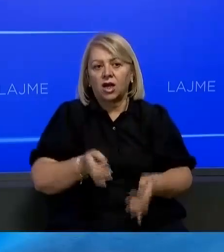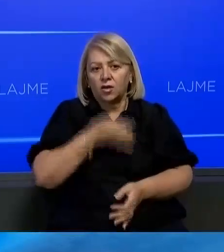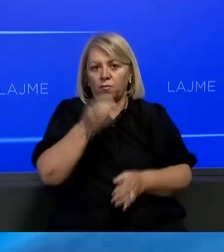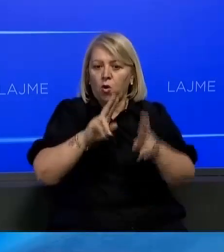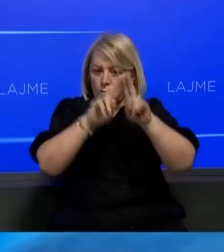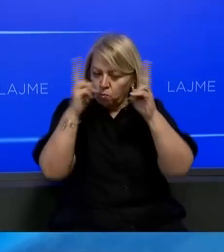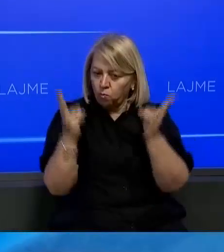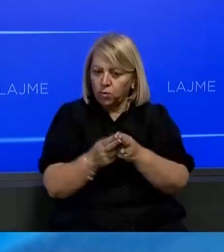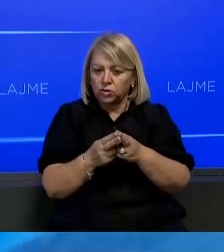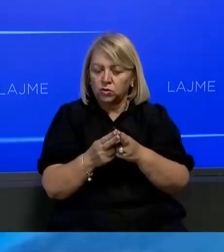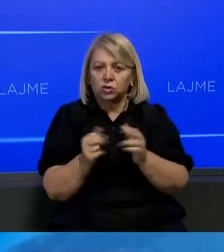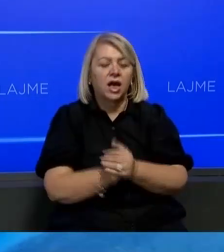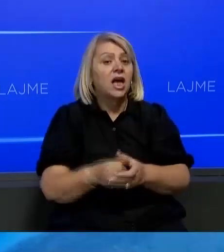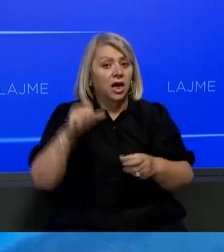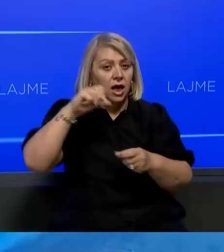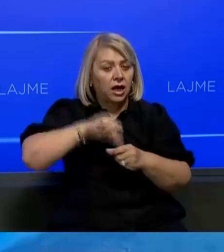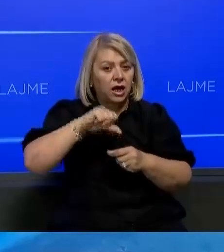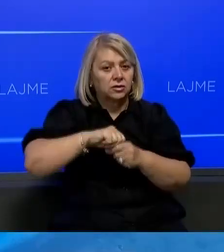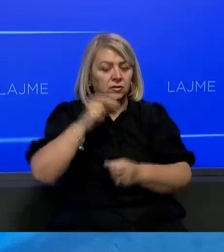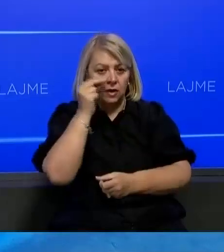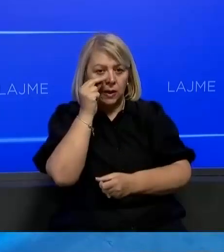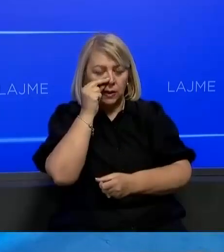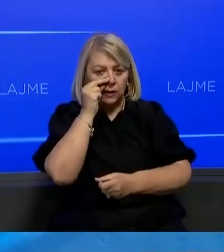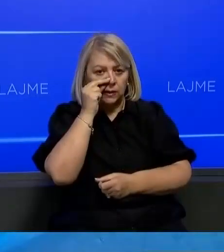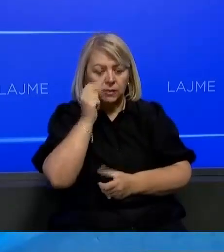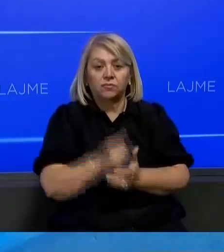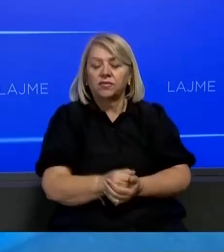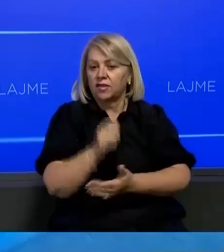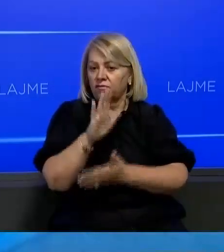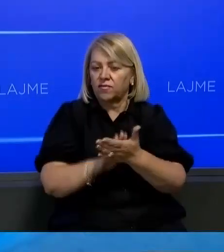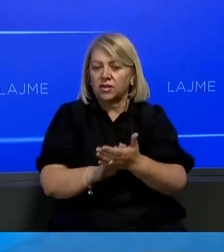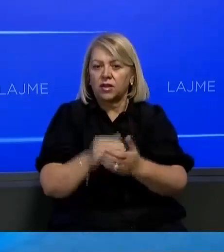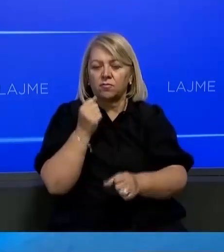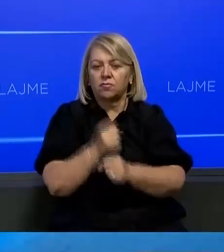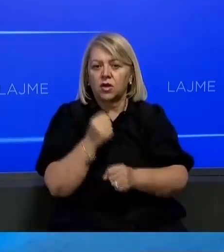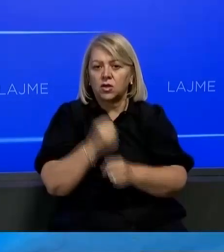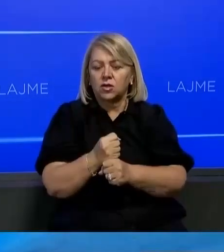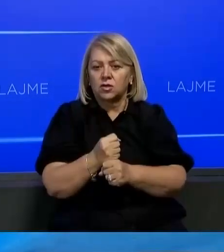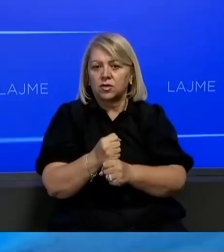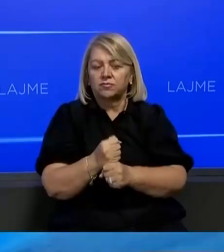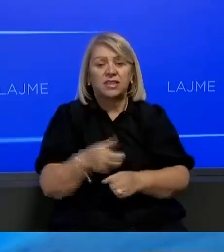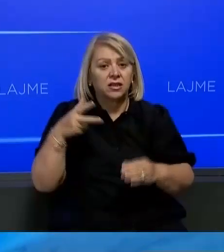prej Bacioni i gazit North Cymbine ka njësur furnizimet me gaz pas